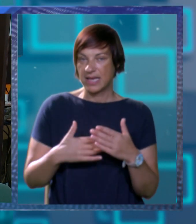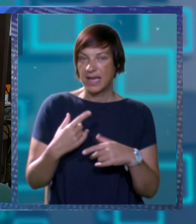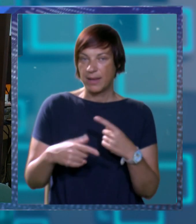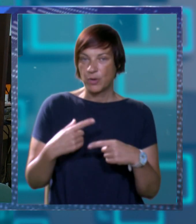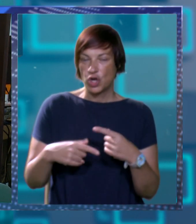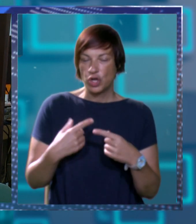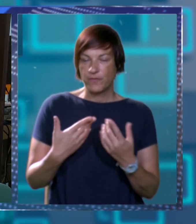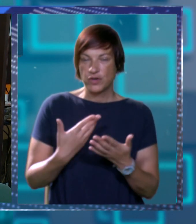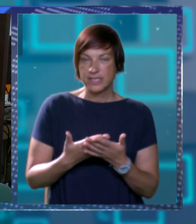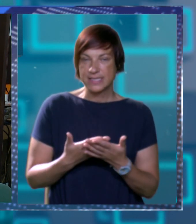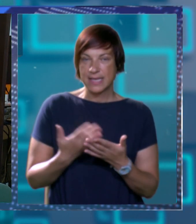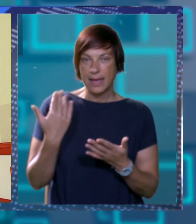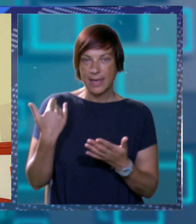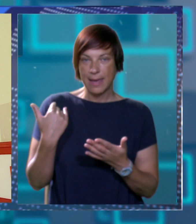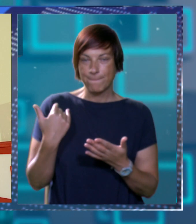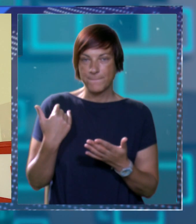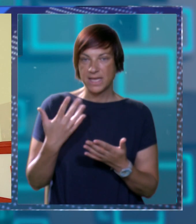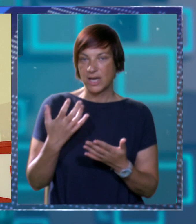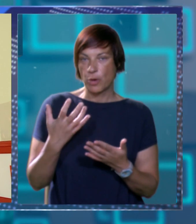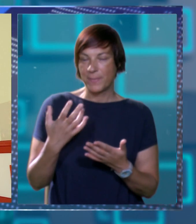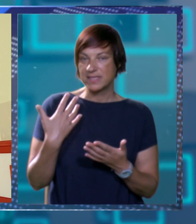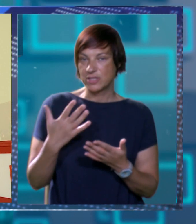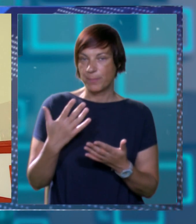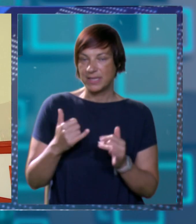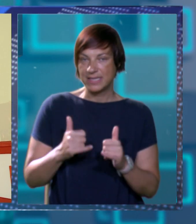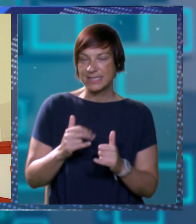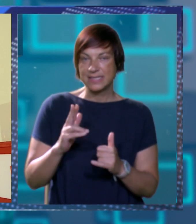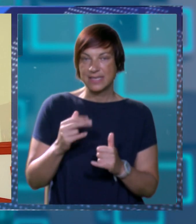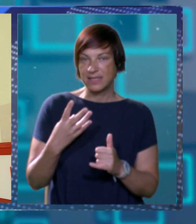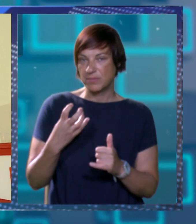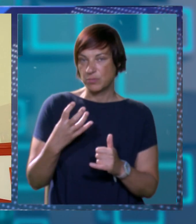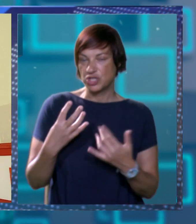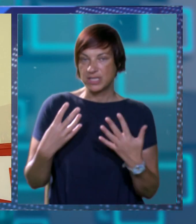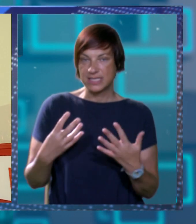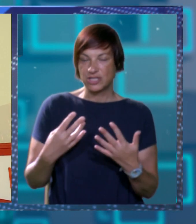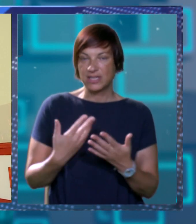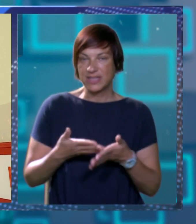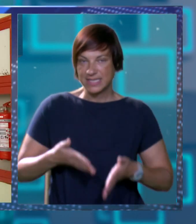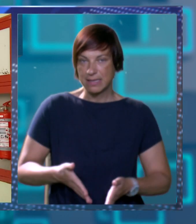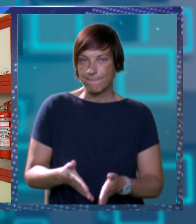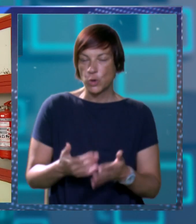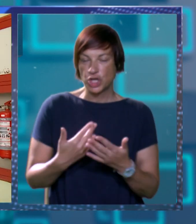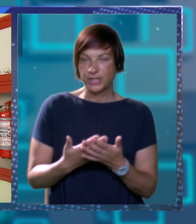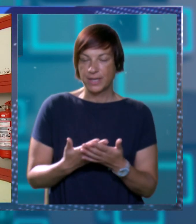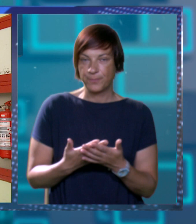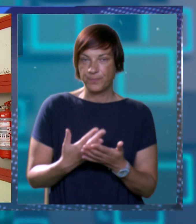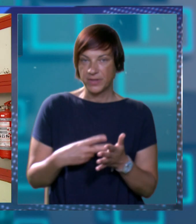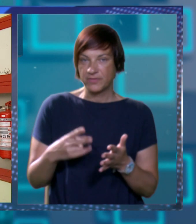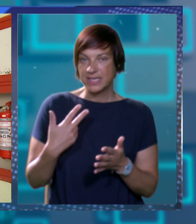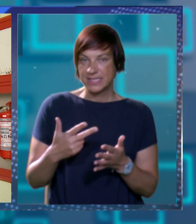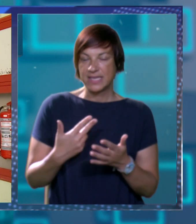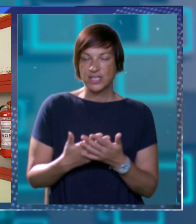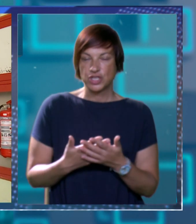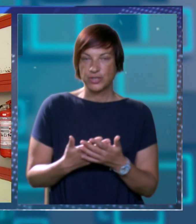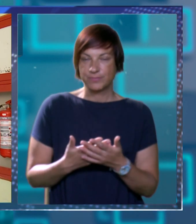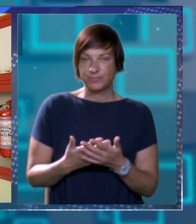osmom mjeseca ih je bilo skoro 550 a sad imamo oko 490 poroda. Baš u 2023.